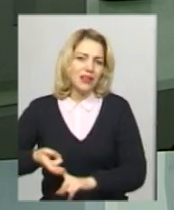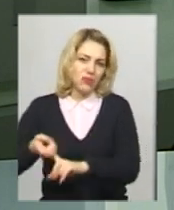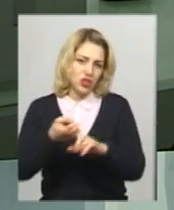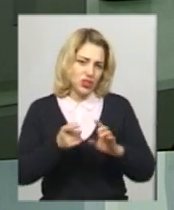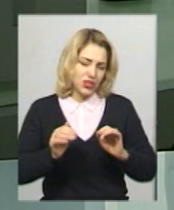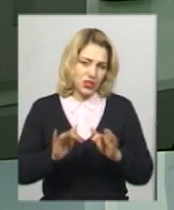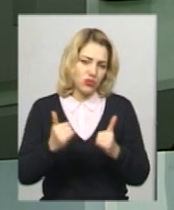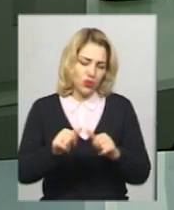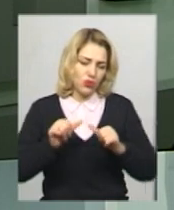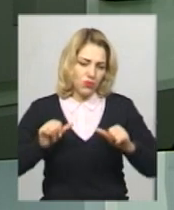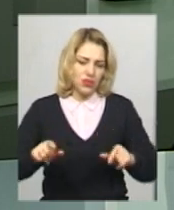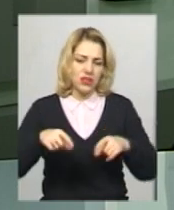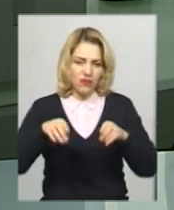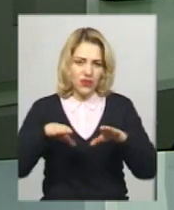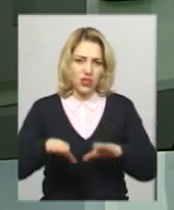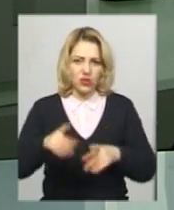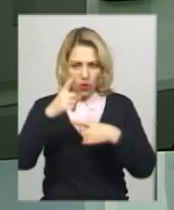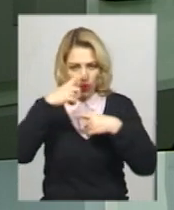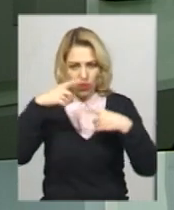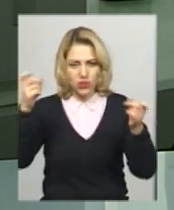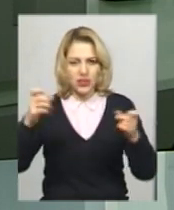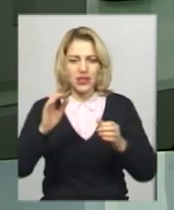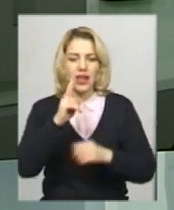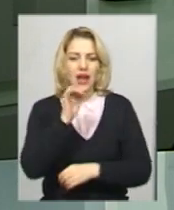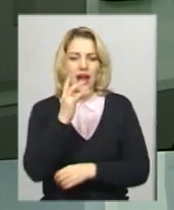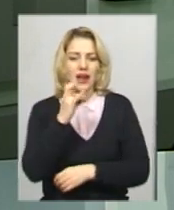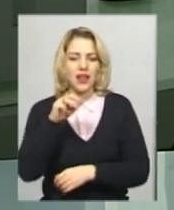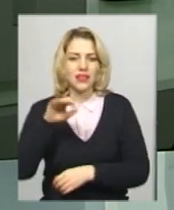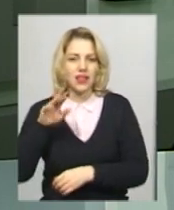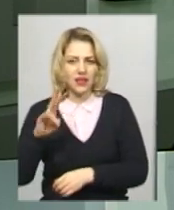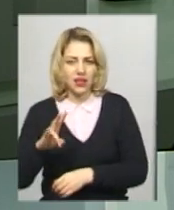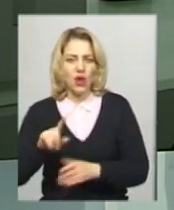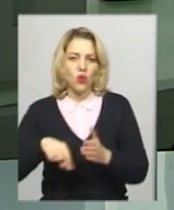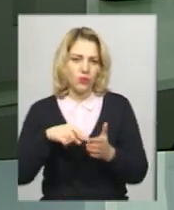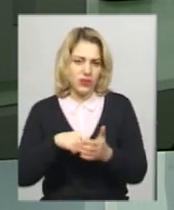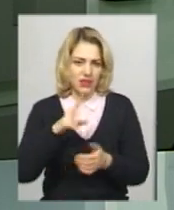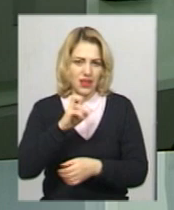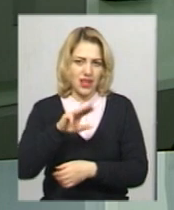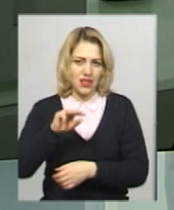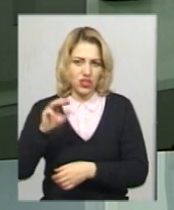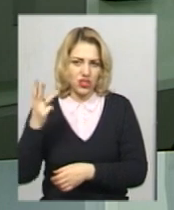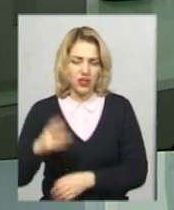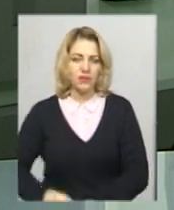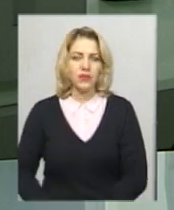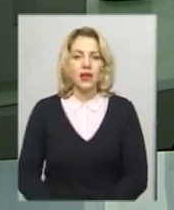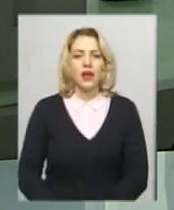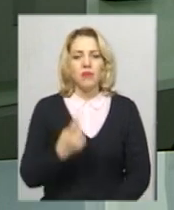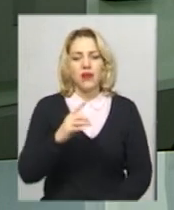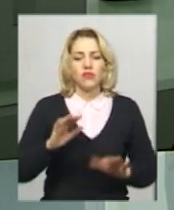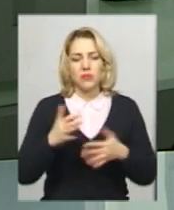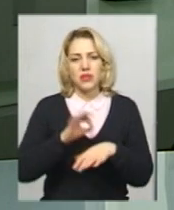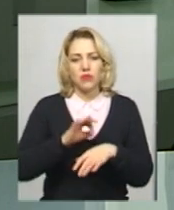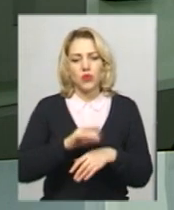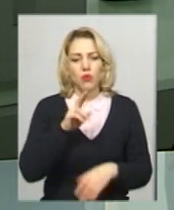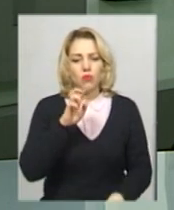комісія вирішила оголосити карантин в навчальних закладах Нетішина. Перший випадок захворювання на ботулізм цього року